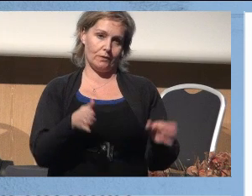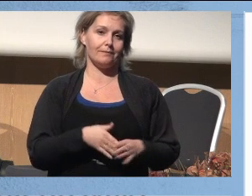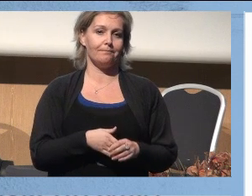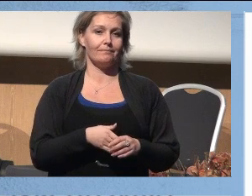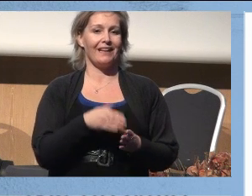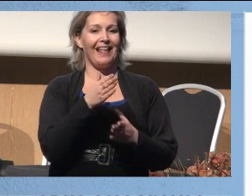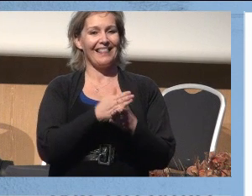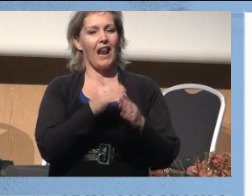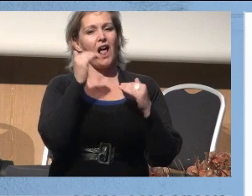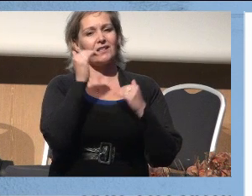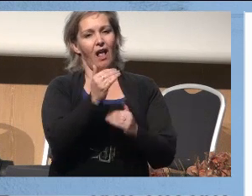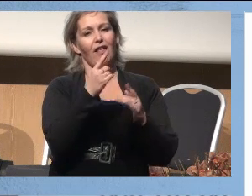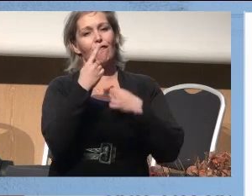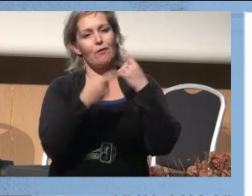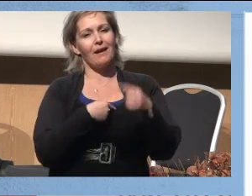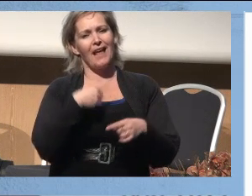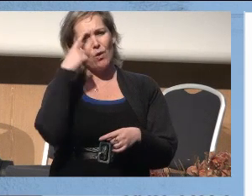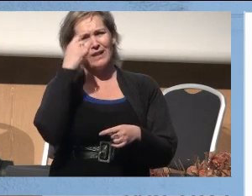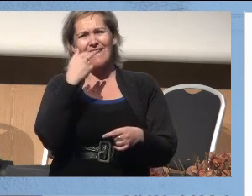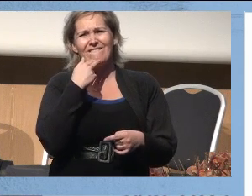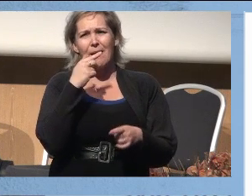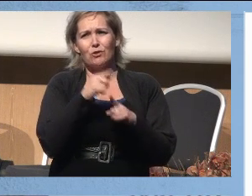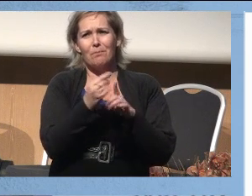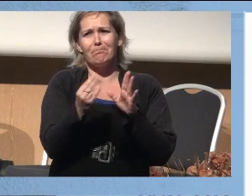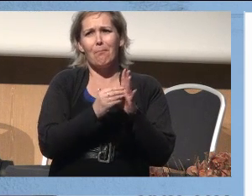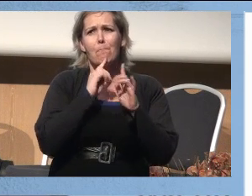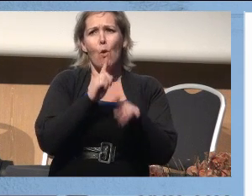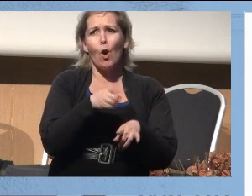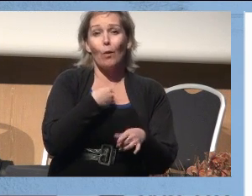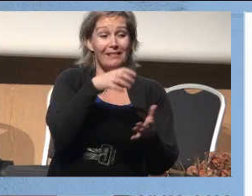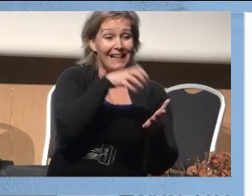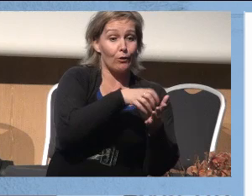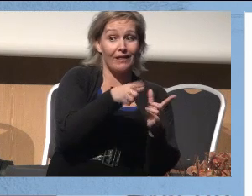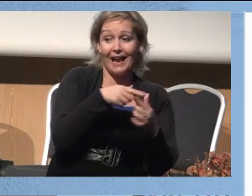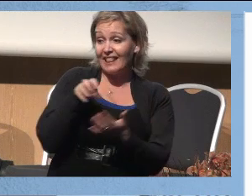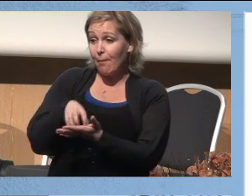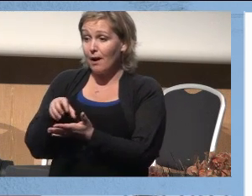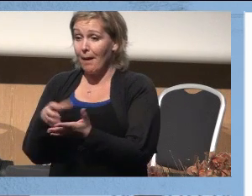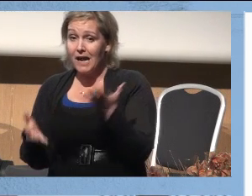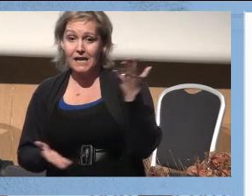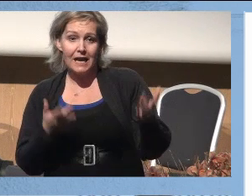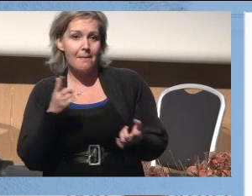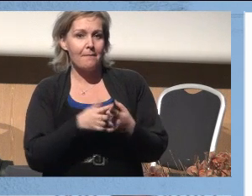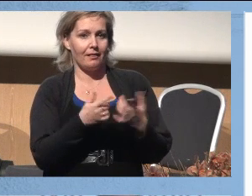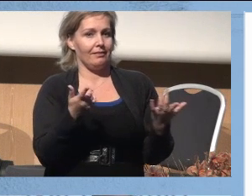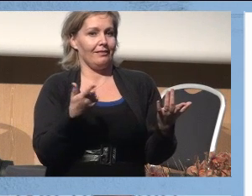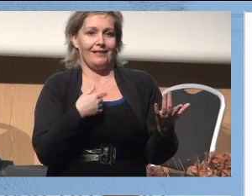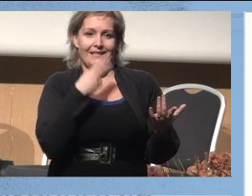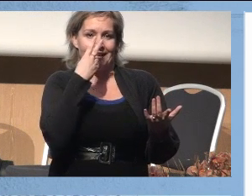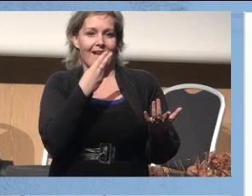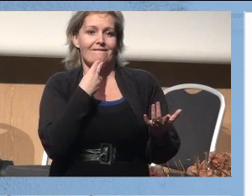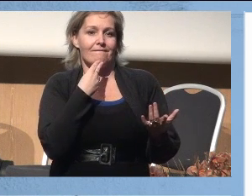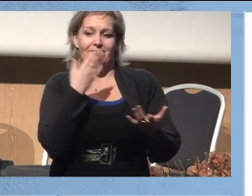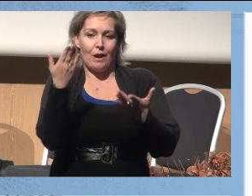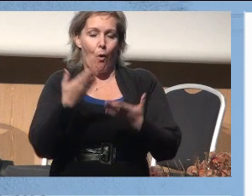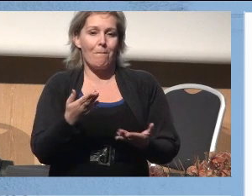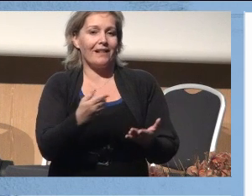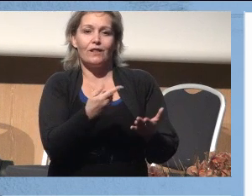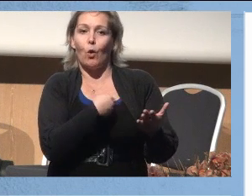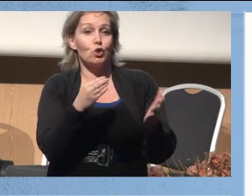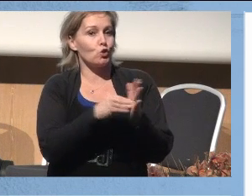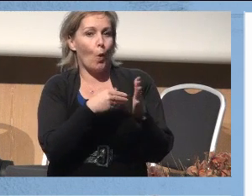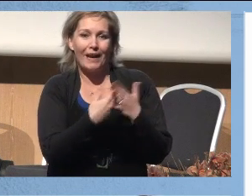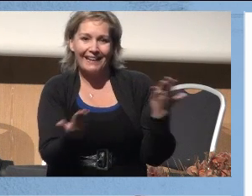er en del av standardformuleringen som jeg ikke husker hvem som pålegger oss, enten det direktorat eller departement. Men dette oser heller ikke av velkommen til oss.